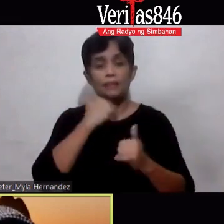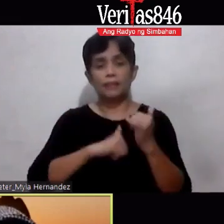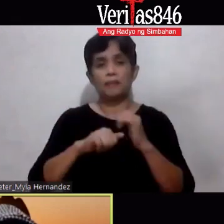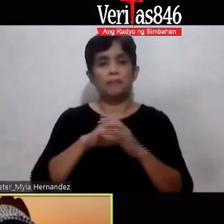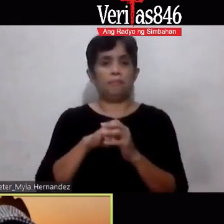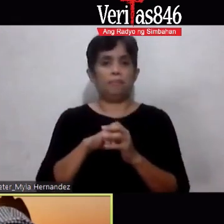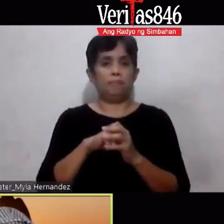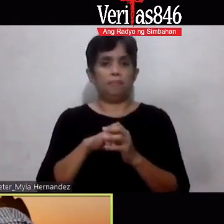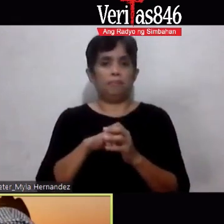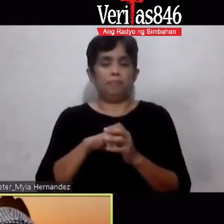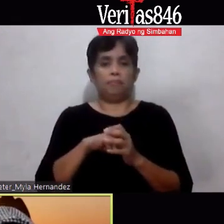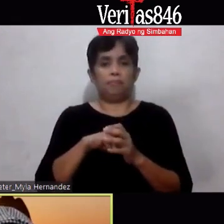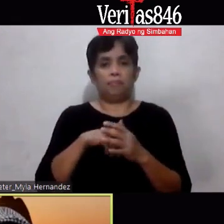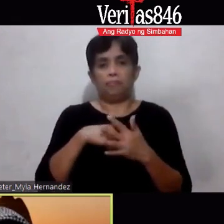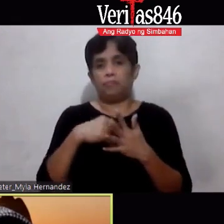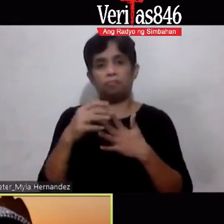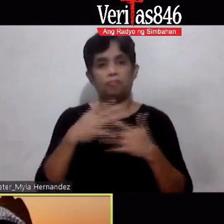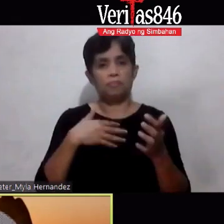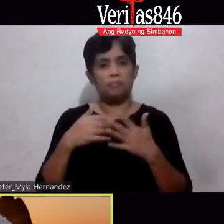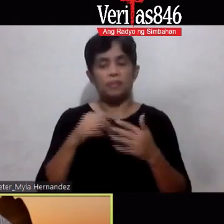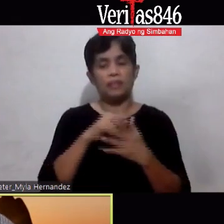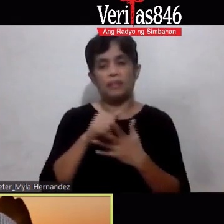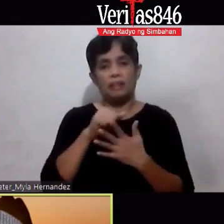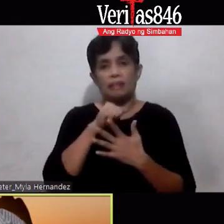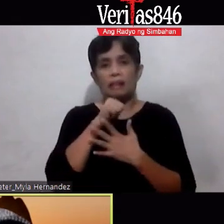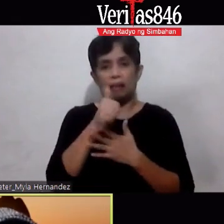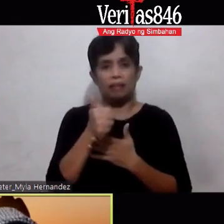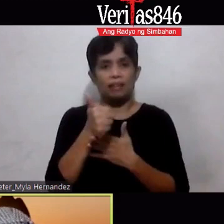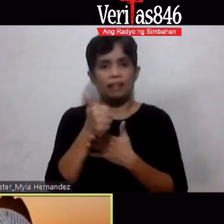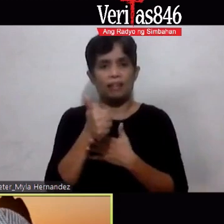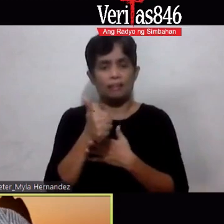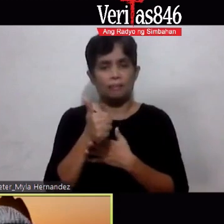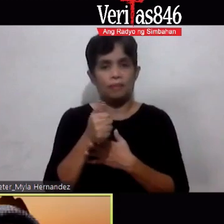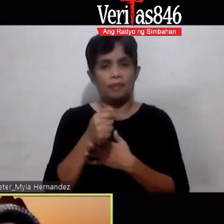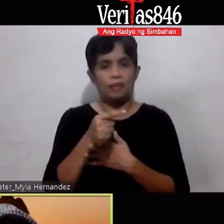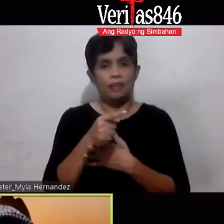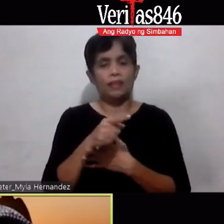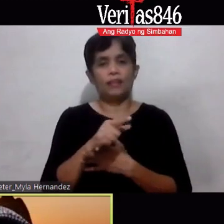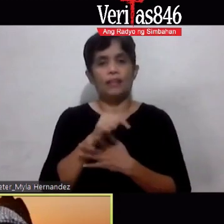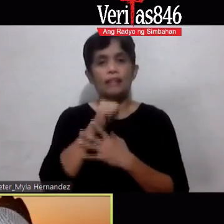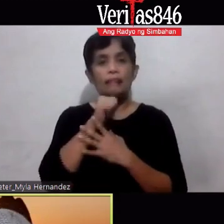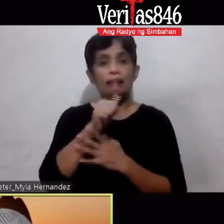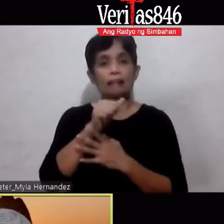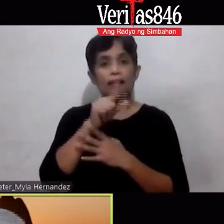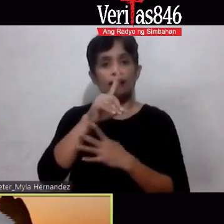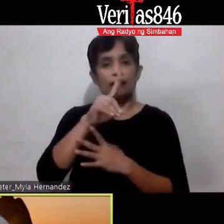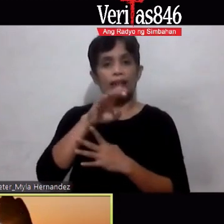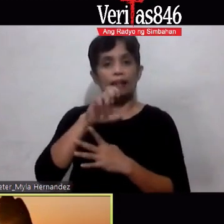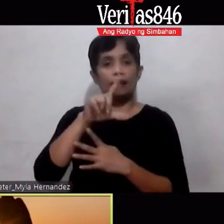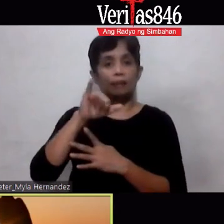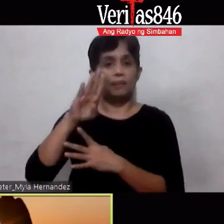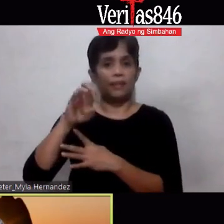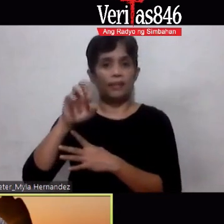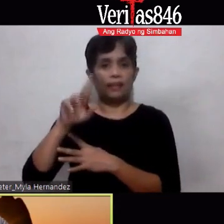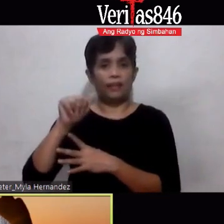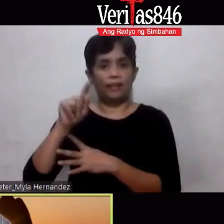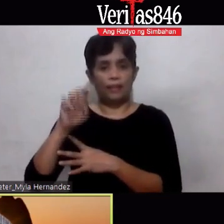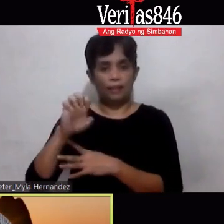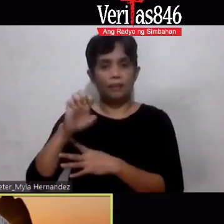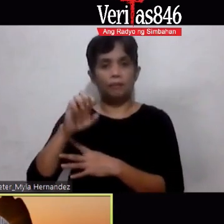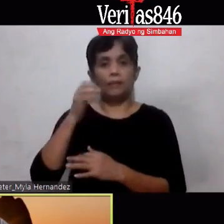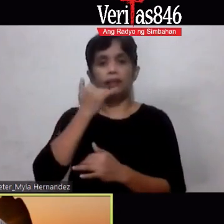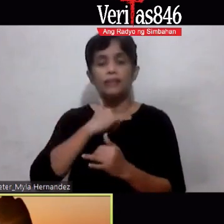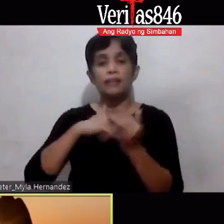po ito Definitely Intentional mistakes Or deliberate mistakes Pero Mas malamang kesa hindi May natutunan po tayo dyan